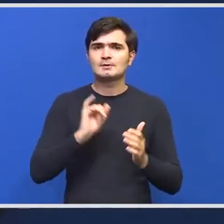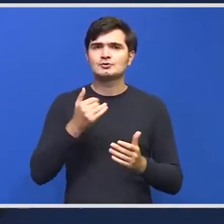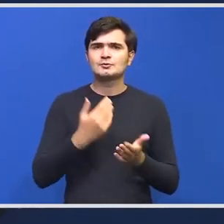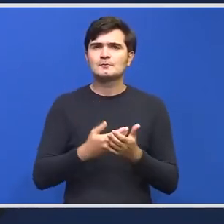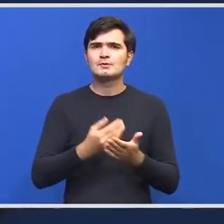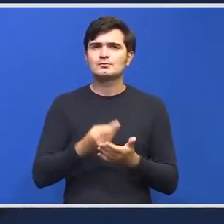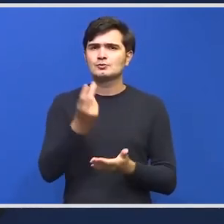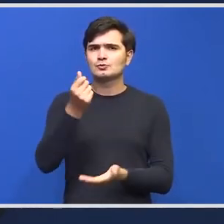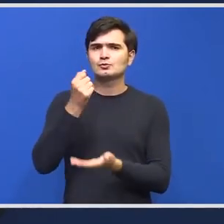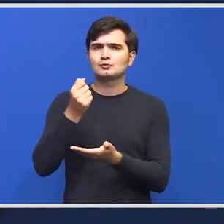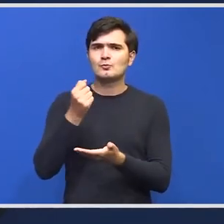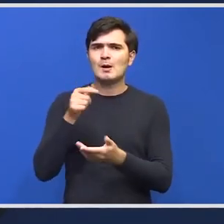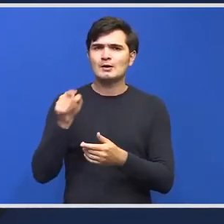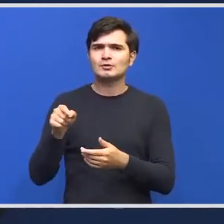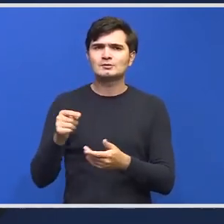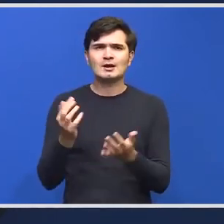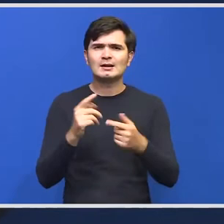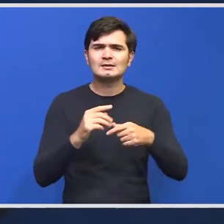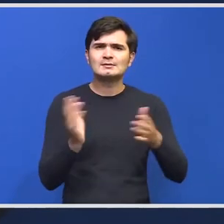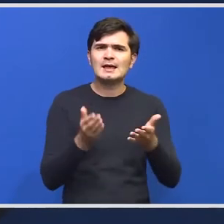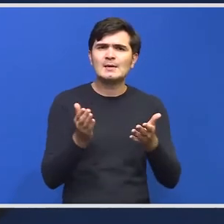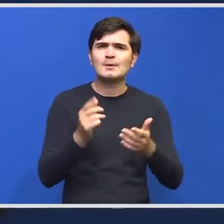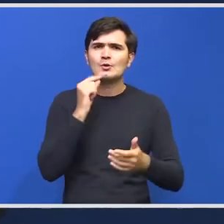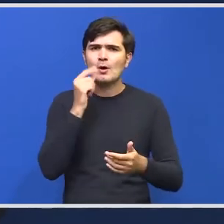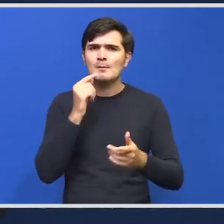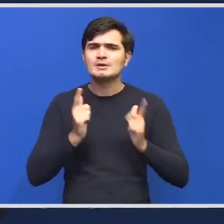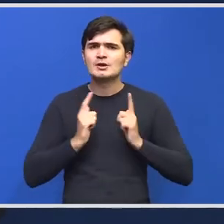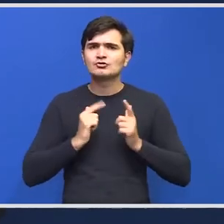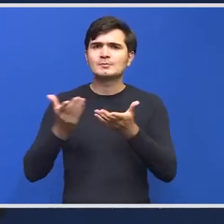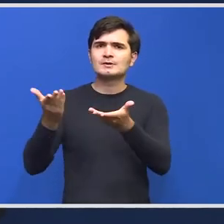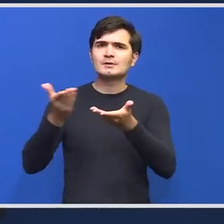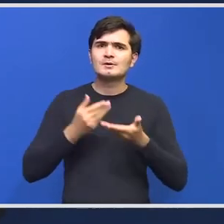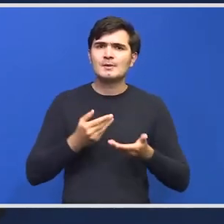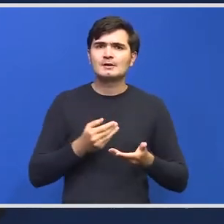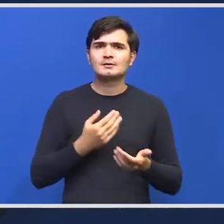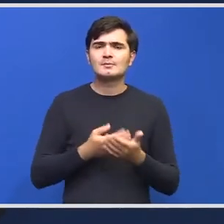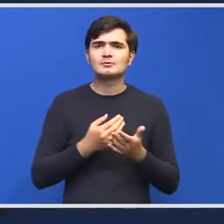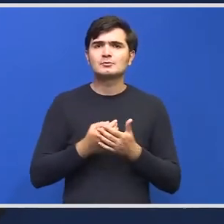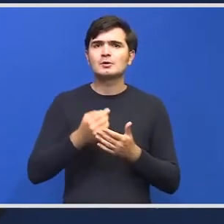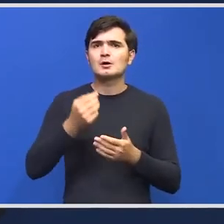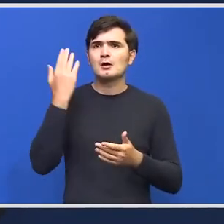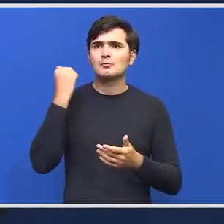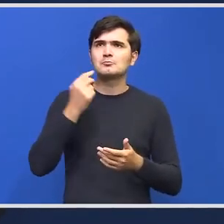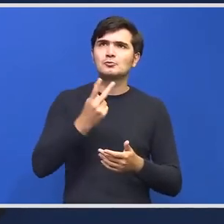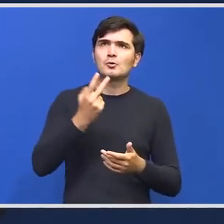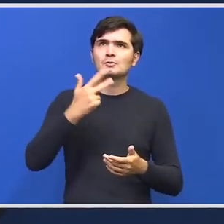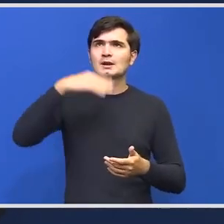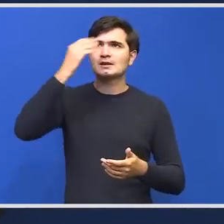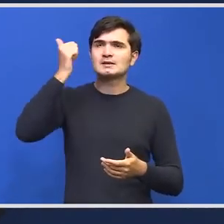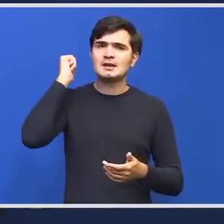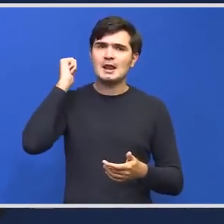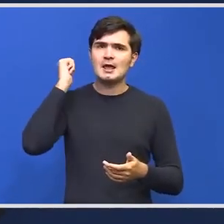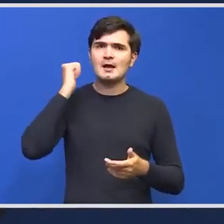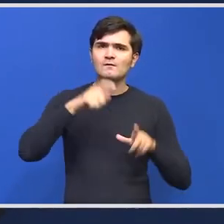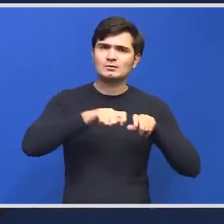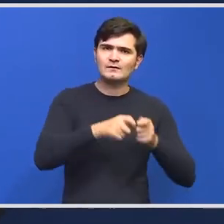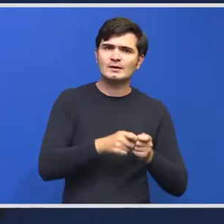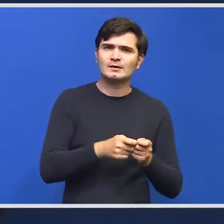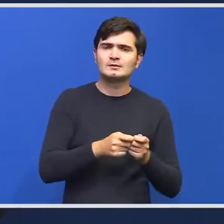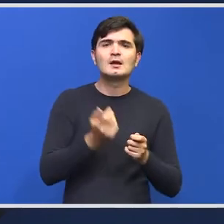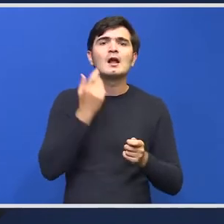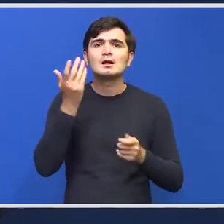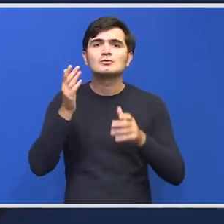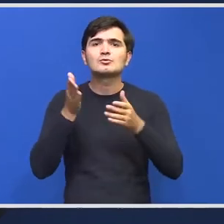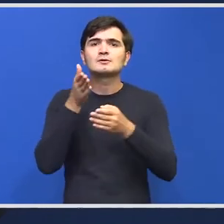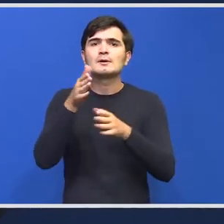pentru suma alocată, cam cât de repede primesc oamenii afectați, spre exemplu, în ultimele două, trei zile, banii. Deci, dacă mă